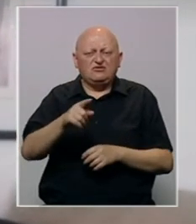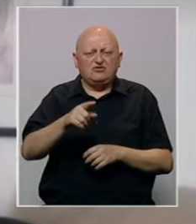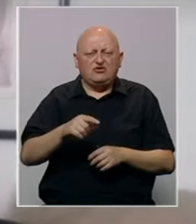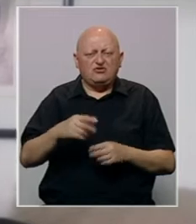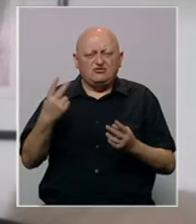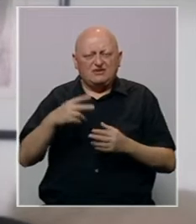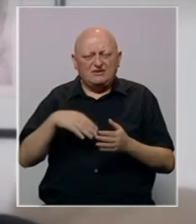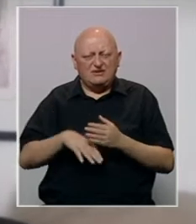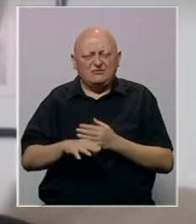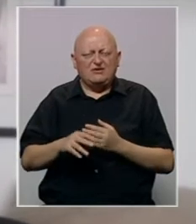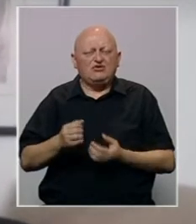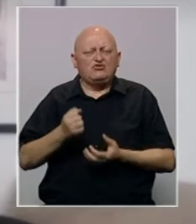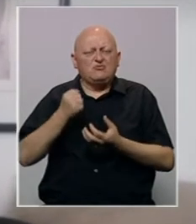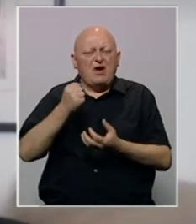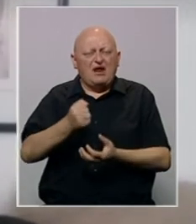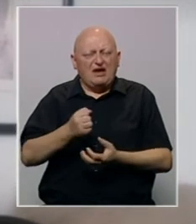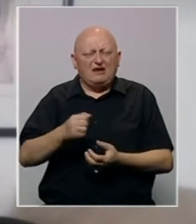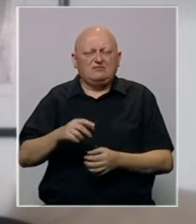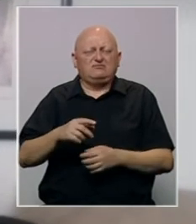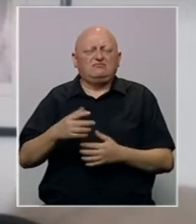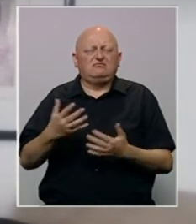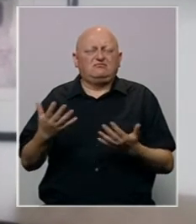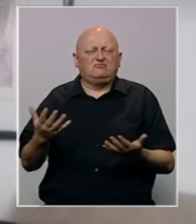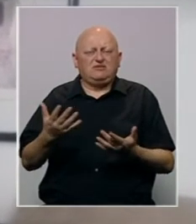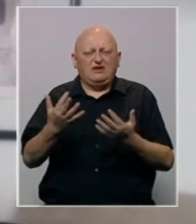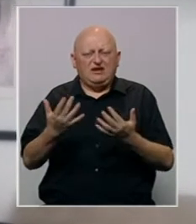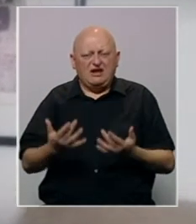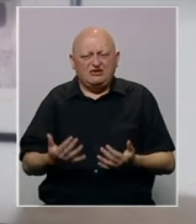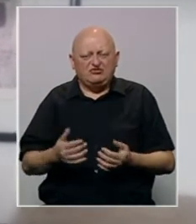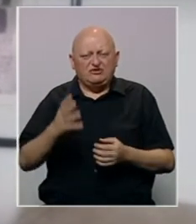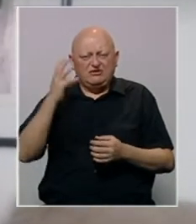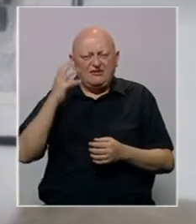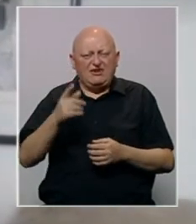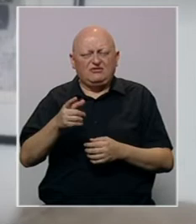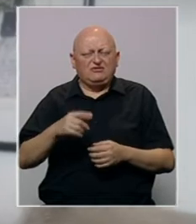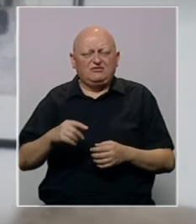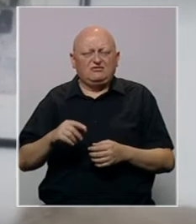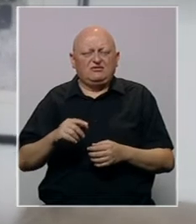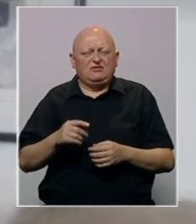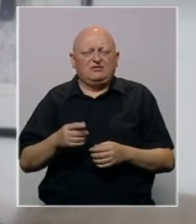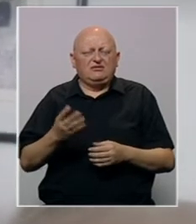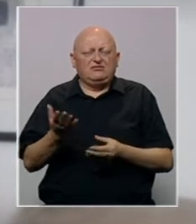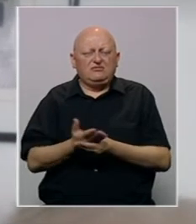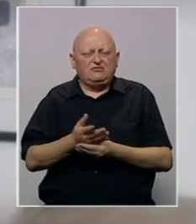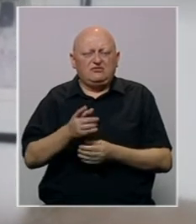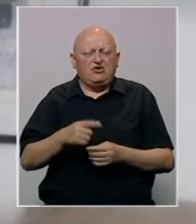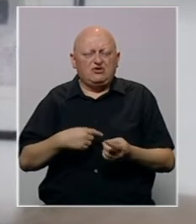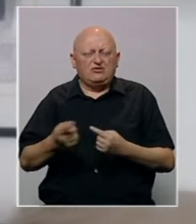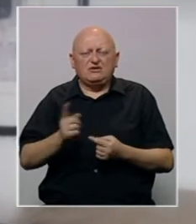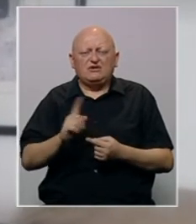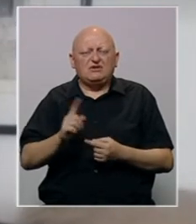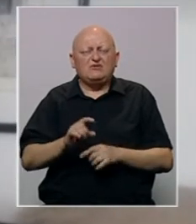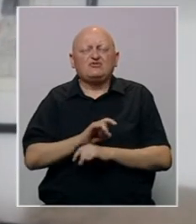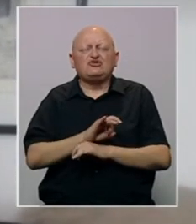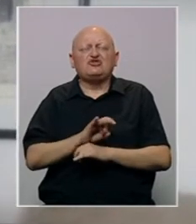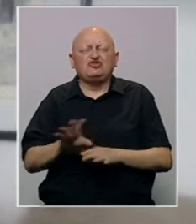i rezerve komercijalnih banaka i računi vlada, obično deponovana sredstva i novac u opticaju. I ne može se